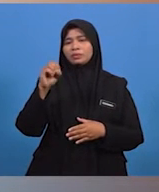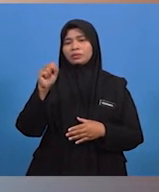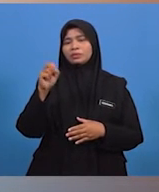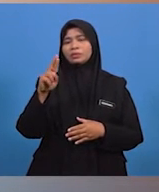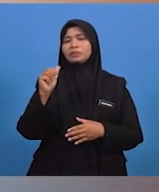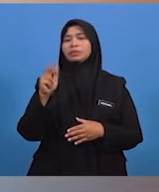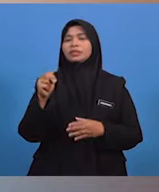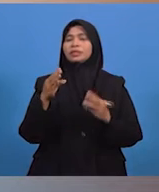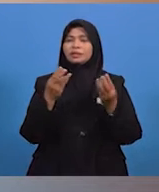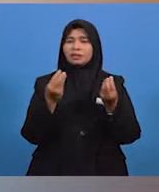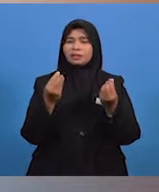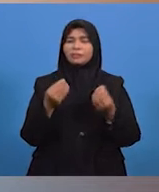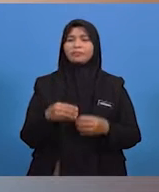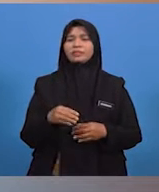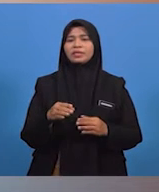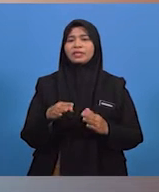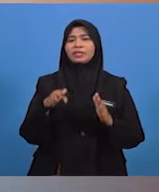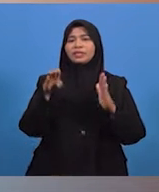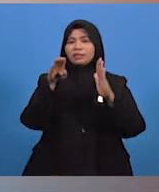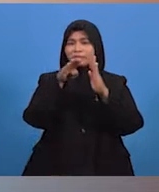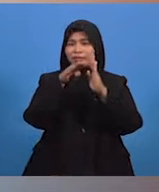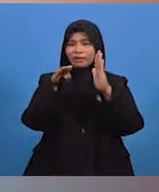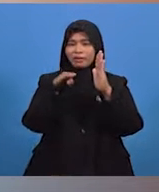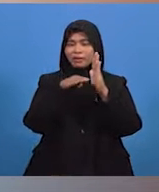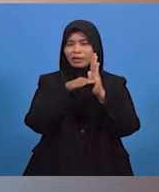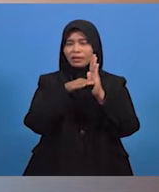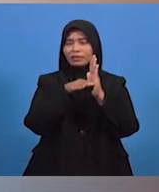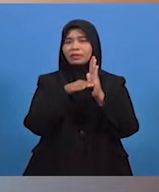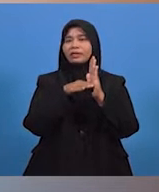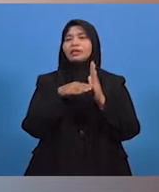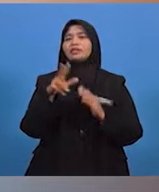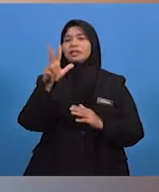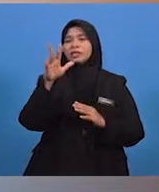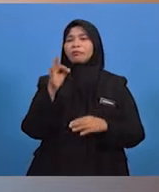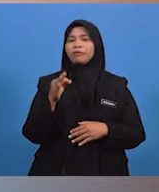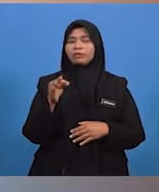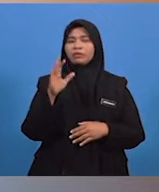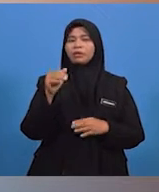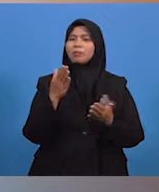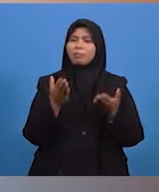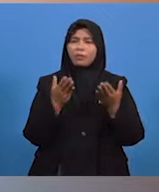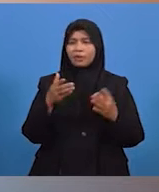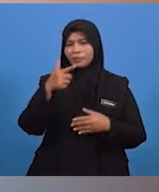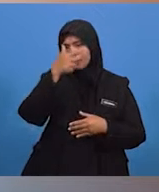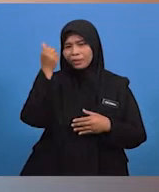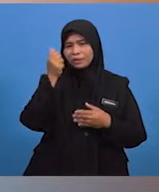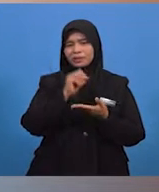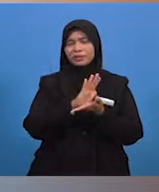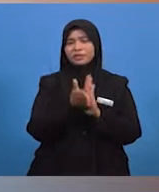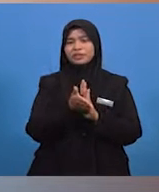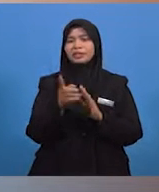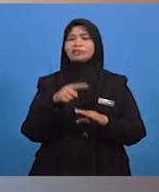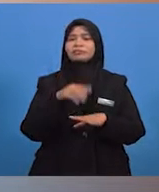kedua. Sila jawab 10 saat dari sekarang. Senaraikan 3 faktor yang mungkin